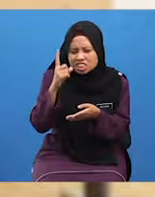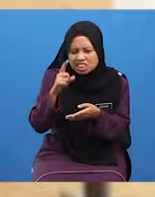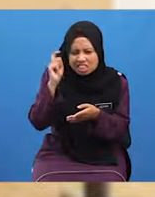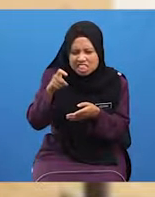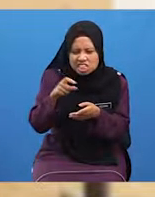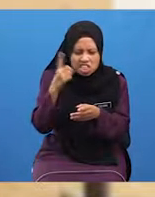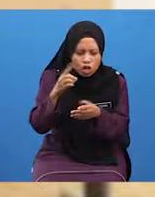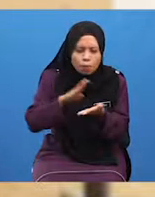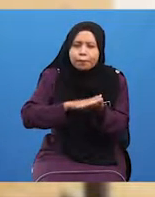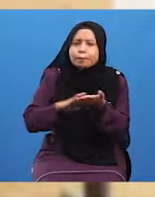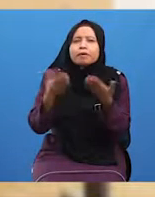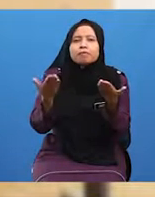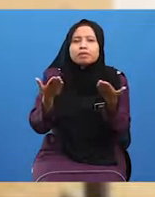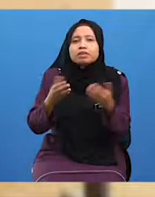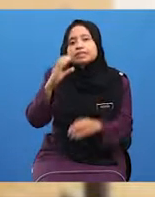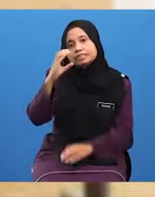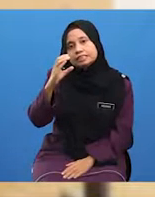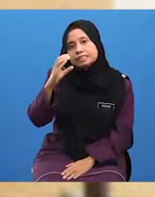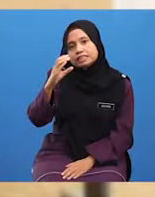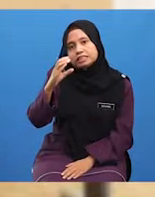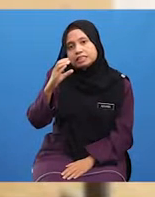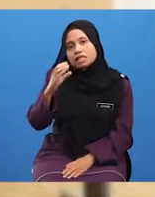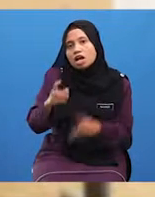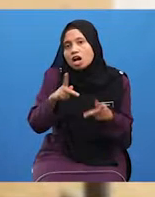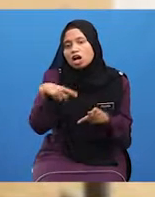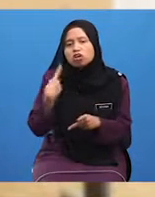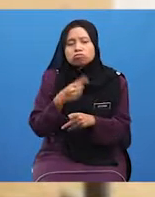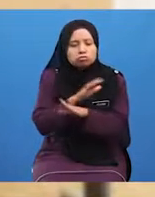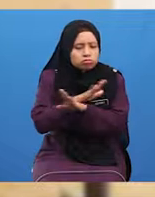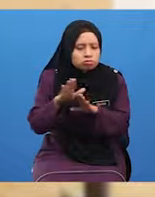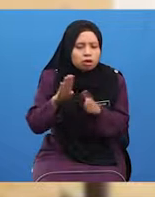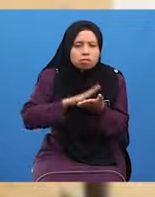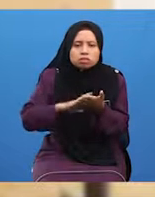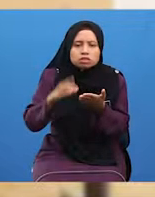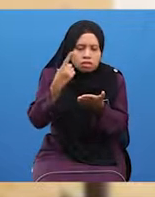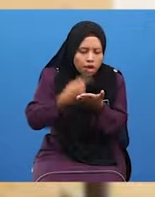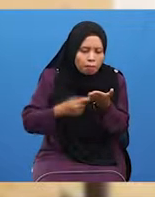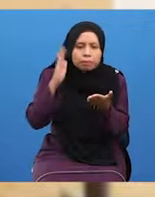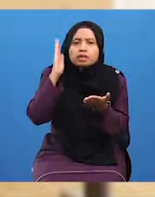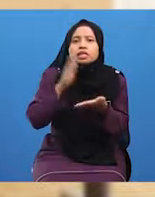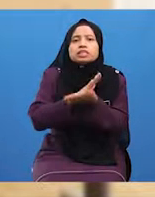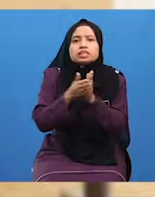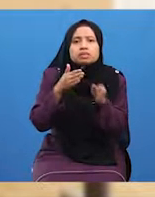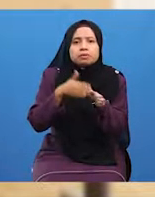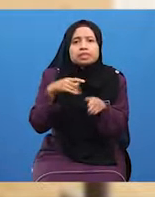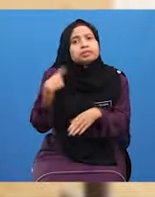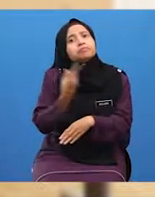C Kalau Kita Tak Bersih Apa Akan Jadi Pada Kita